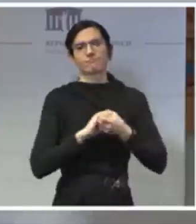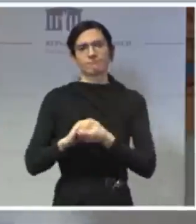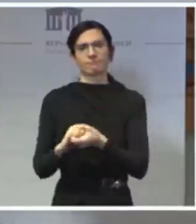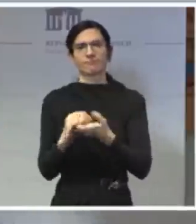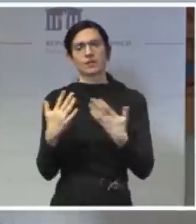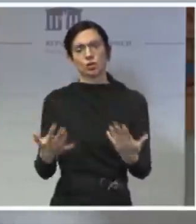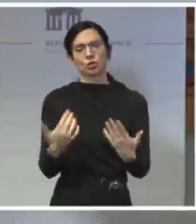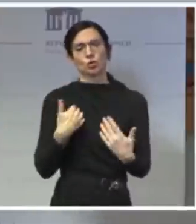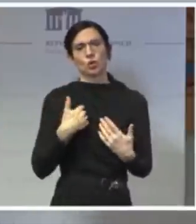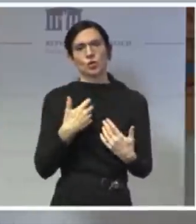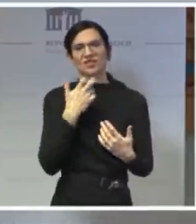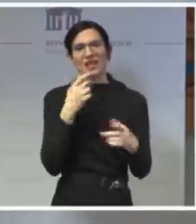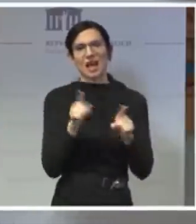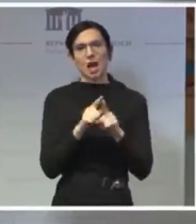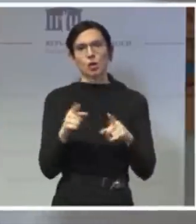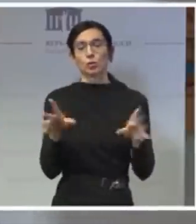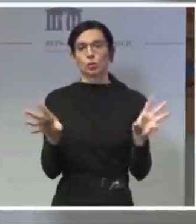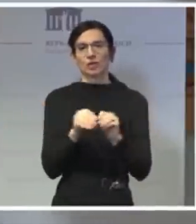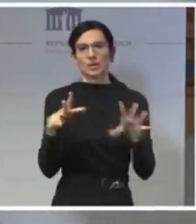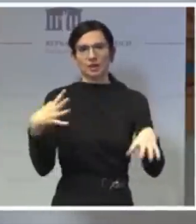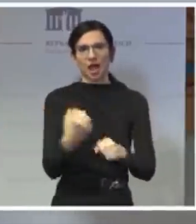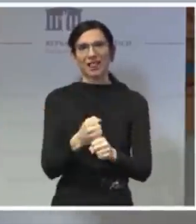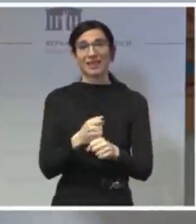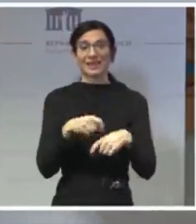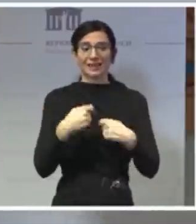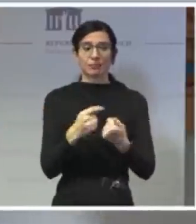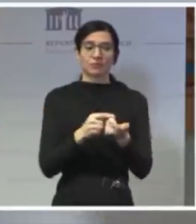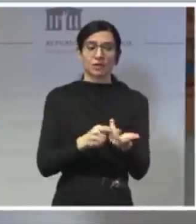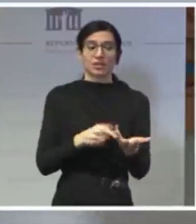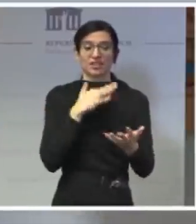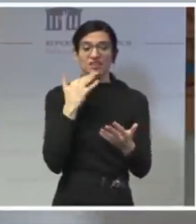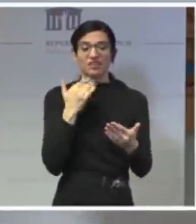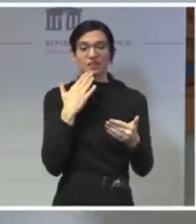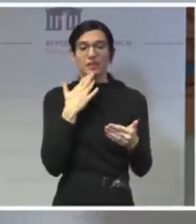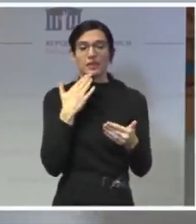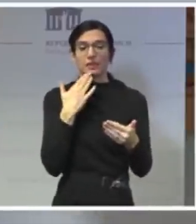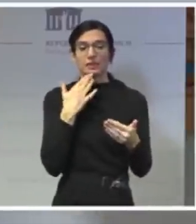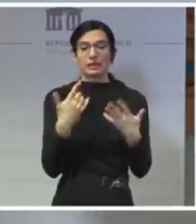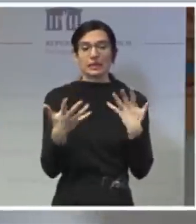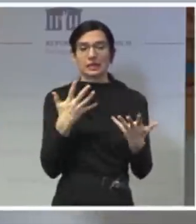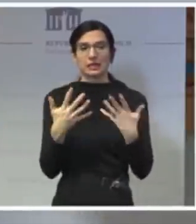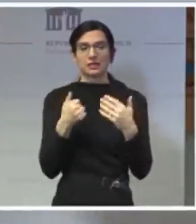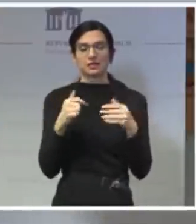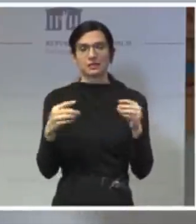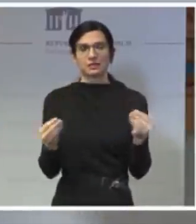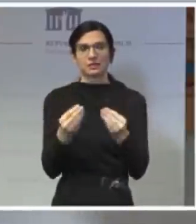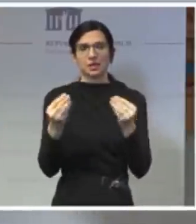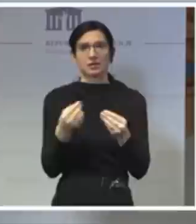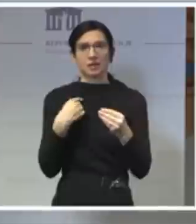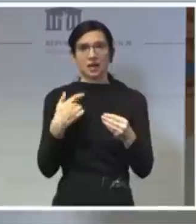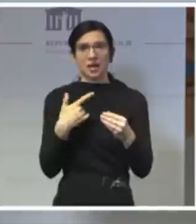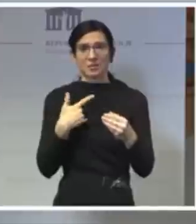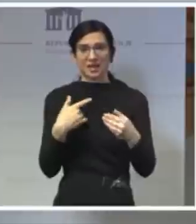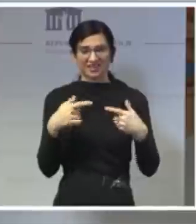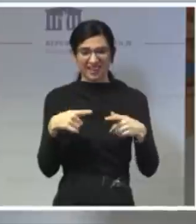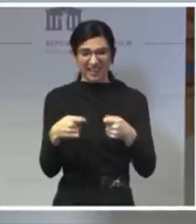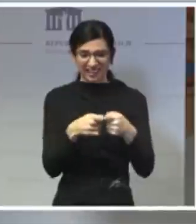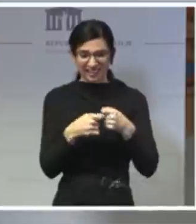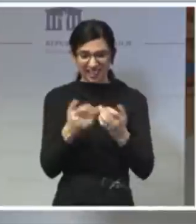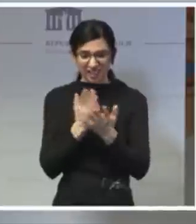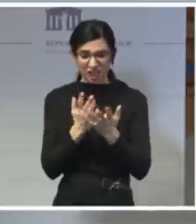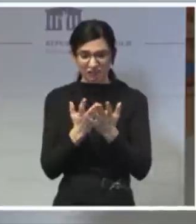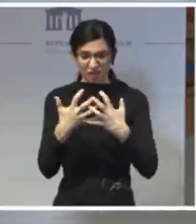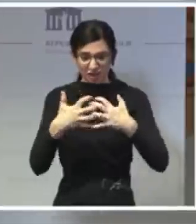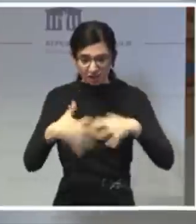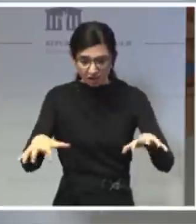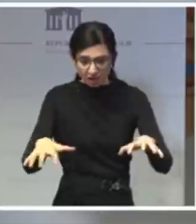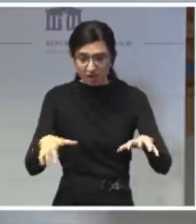Sinn zusammenzuhalten. Ja, gibt da viel Trennendes, aber eine Spaltung der Gesellschaft, die unreparierbar ist, ist, denke ich, doch noch einmal was anderes.